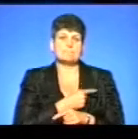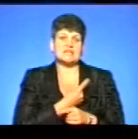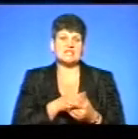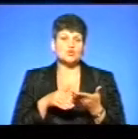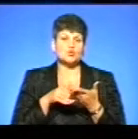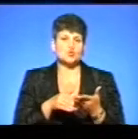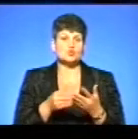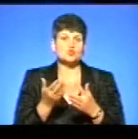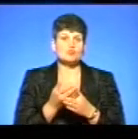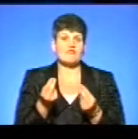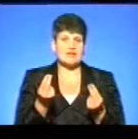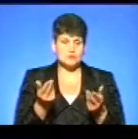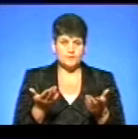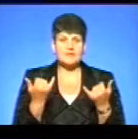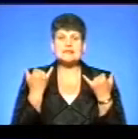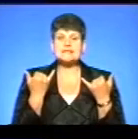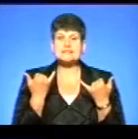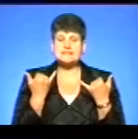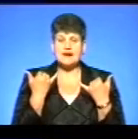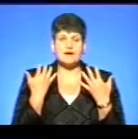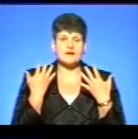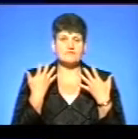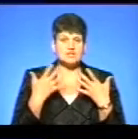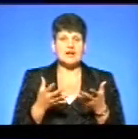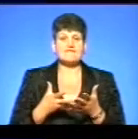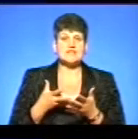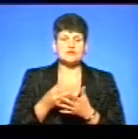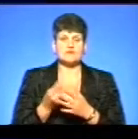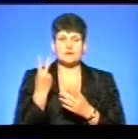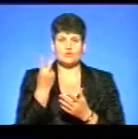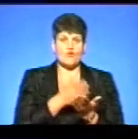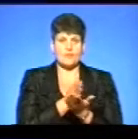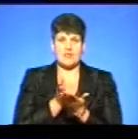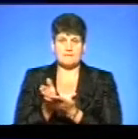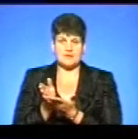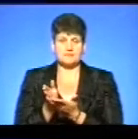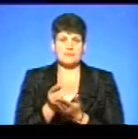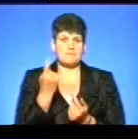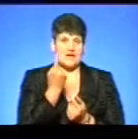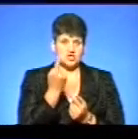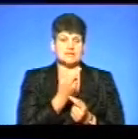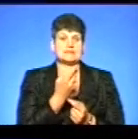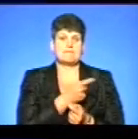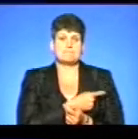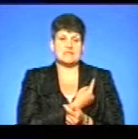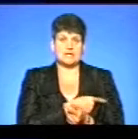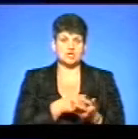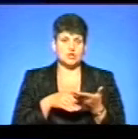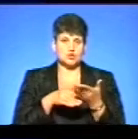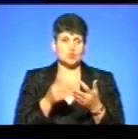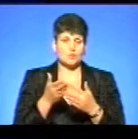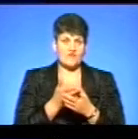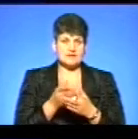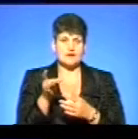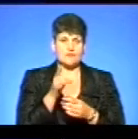Бо зараз фінансування вже почалося по двох напрямках. Перше – це медична субвенція через регіонні ради, регіонні